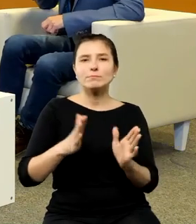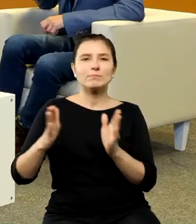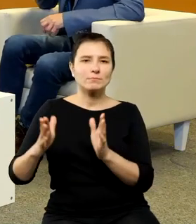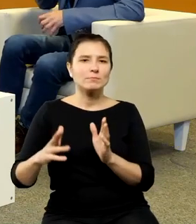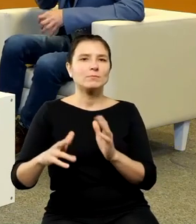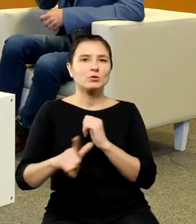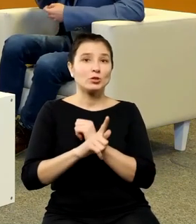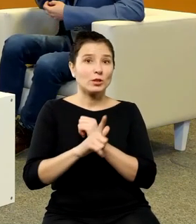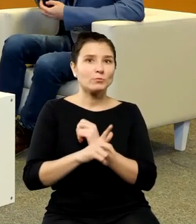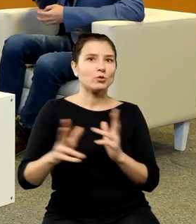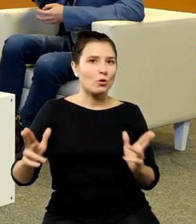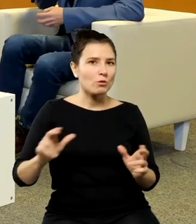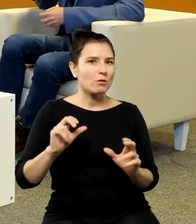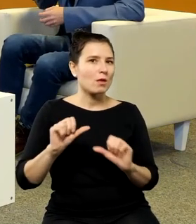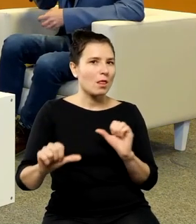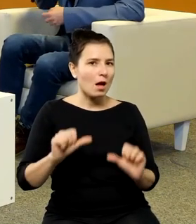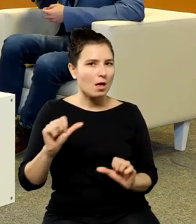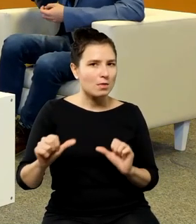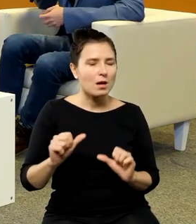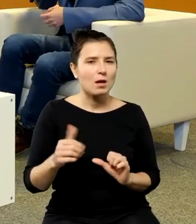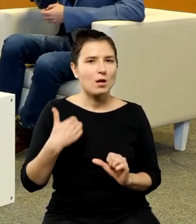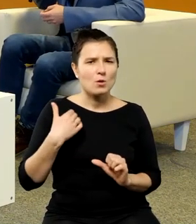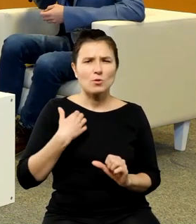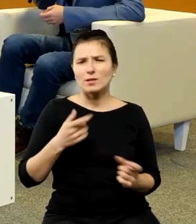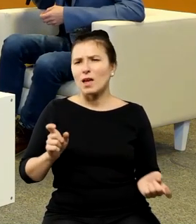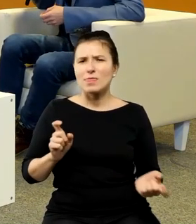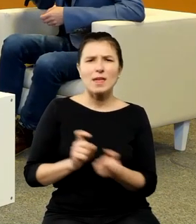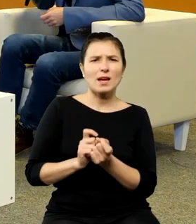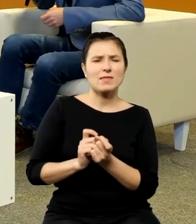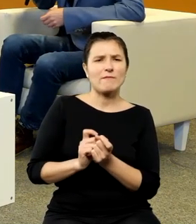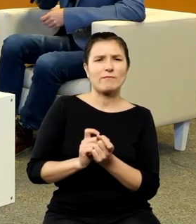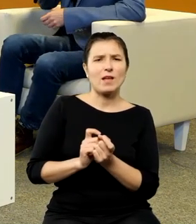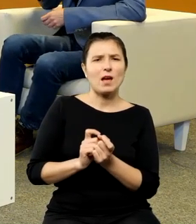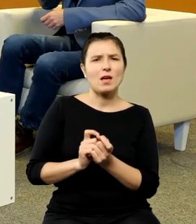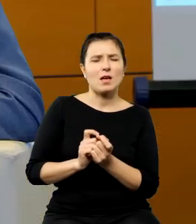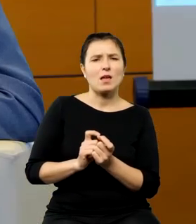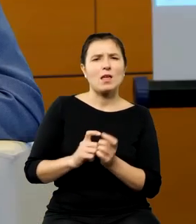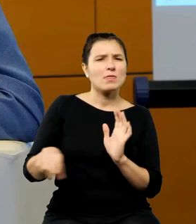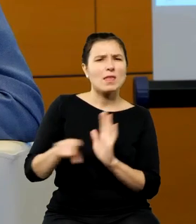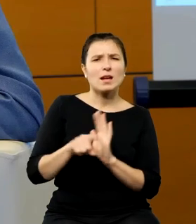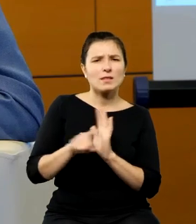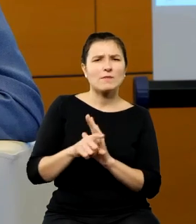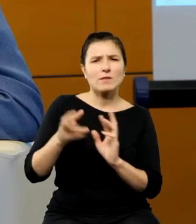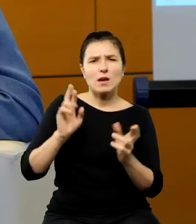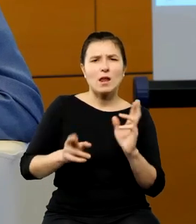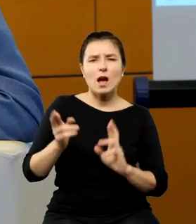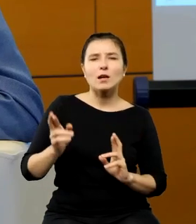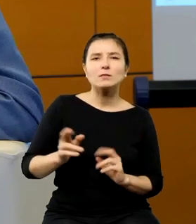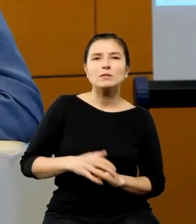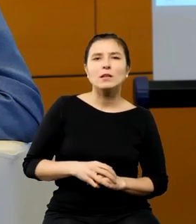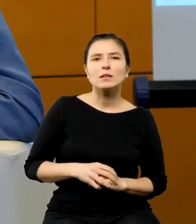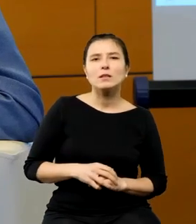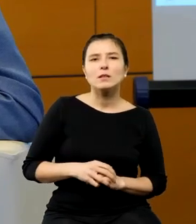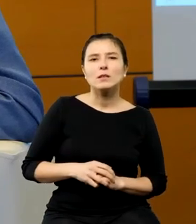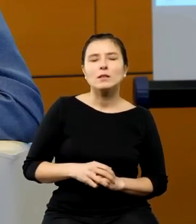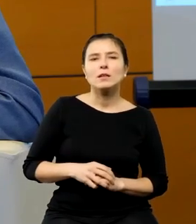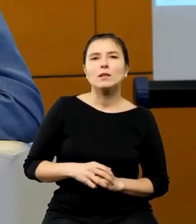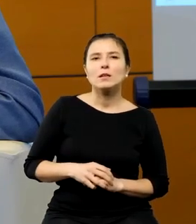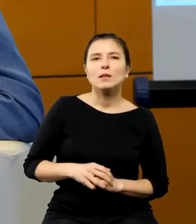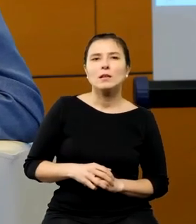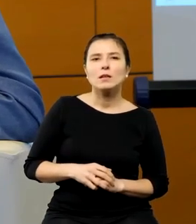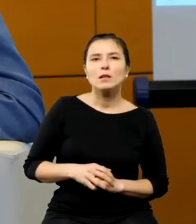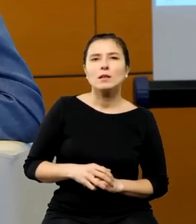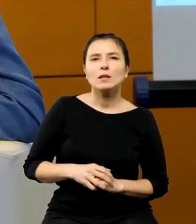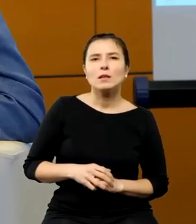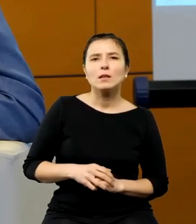dekada bardzo silnej negatywnej reakcji zwrotnej na to kiedy ta historia odwiecznej walki Cedynia,